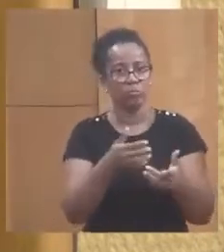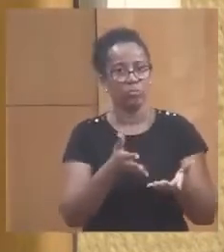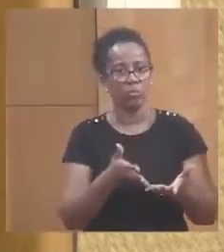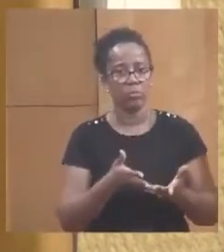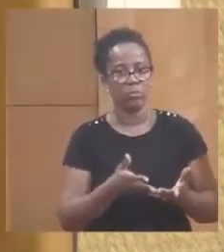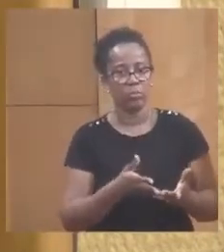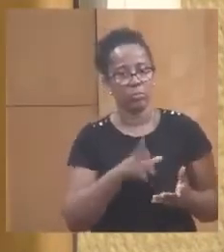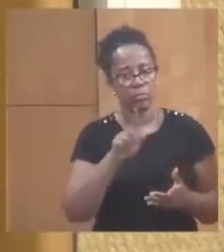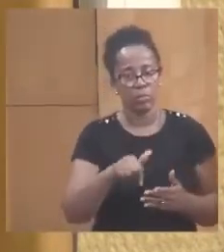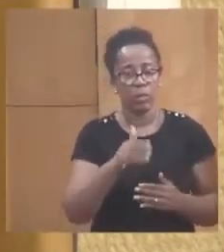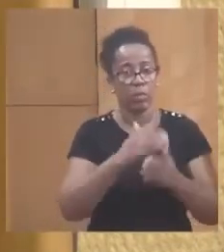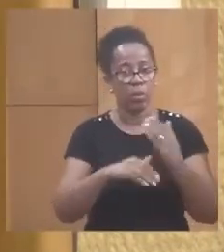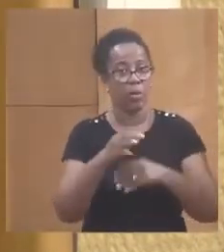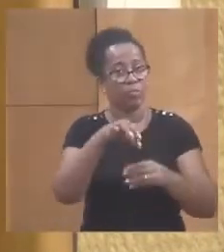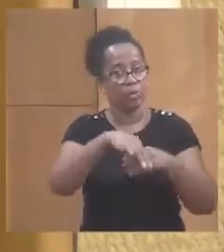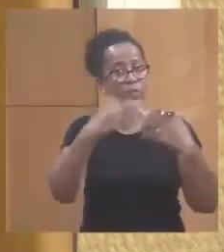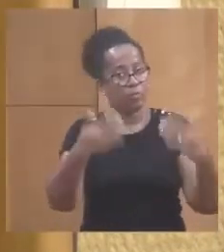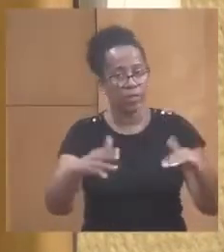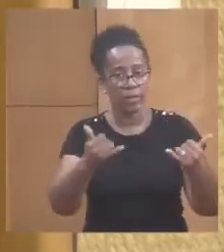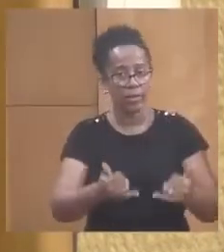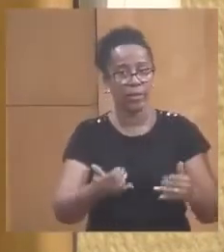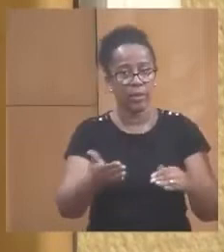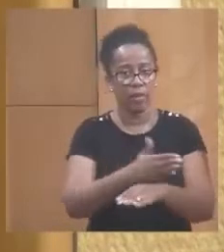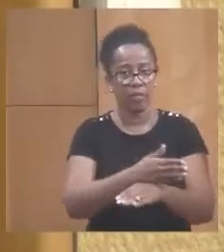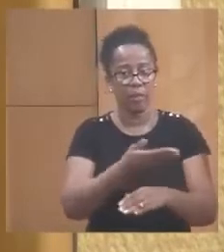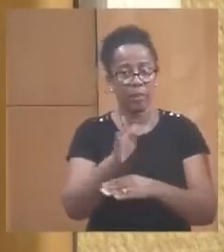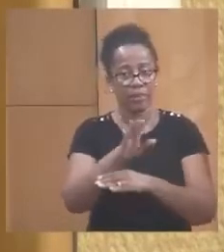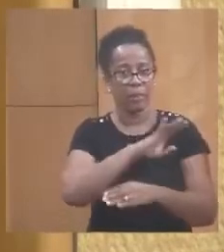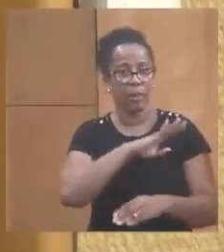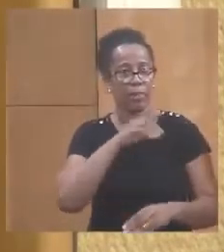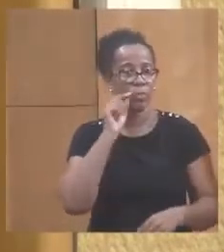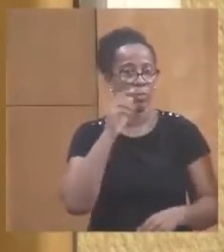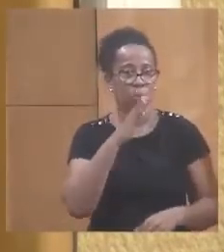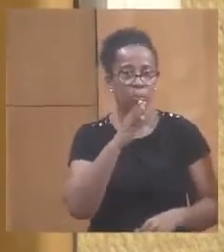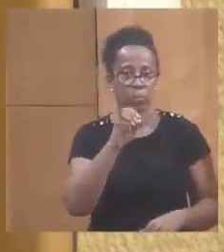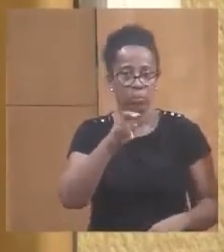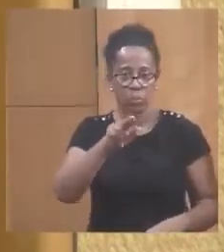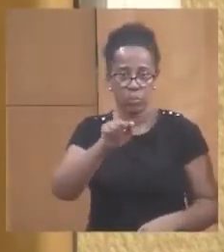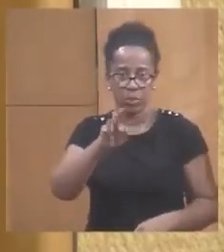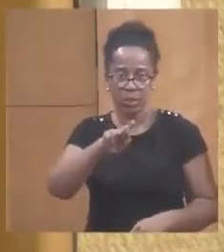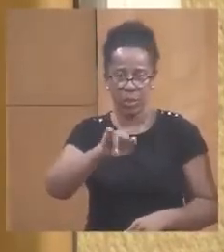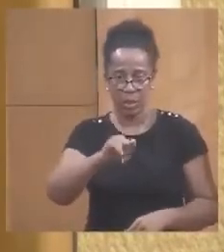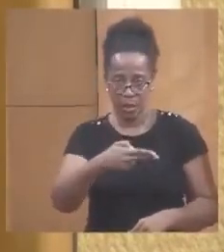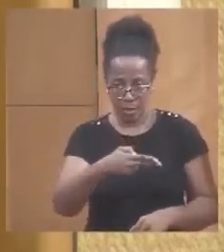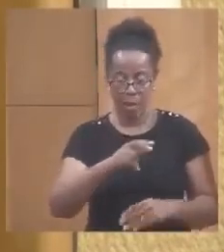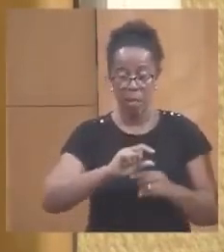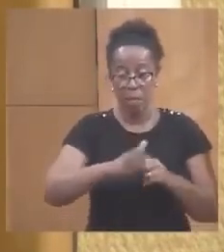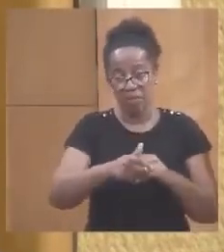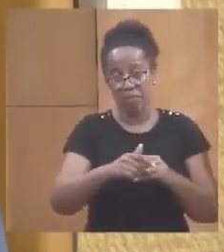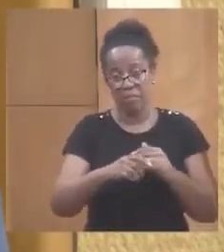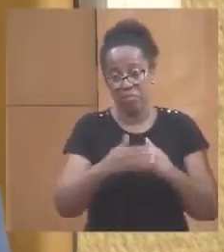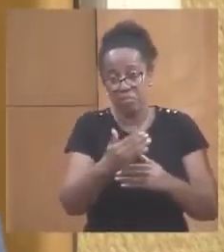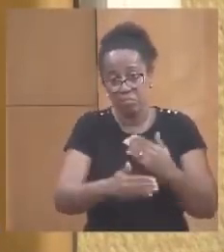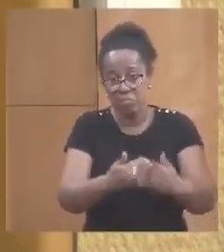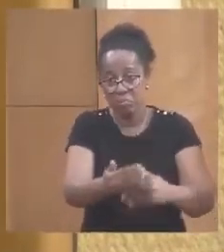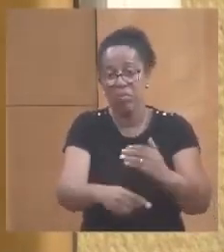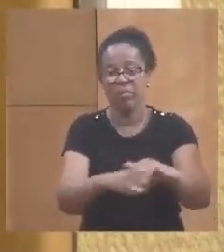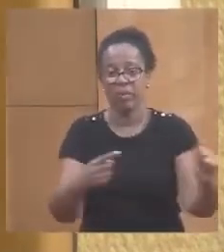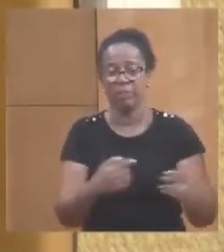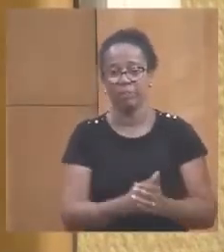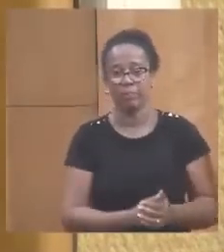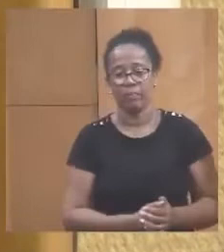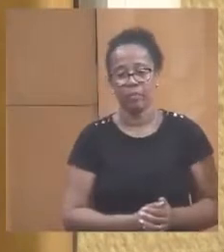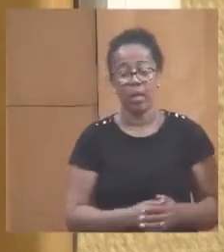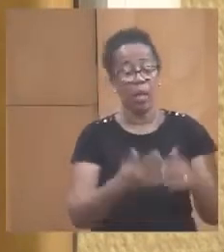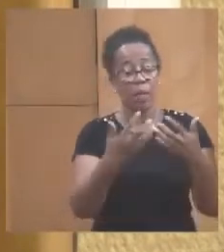celui qui a été voté ici, présenté par le collègue Boutrin, que nous mettons en œuvre. Maintenant, pour les machines à glace, quand nous avons fait l